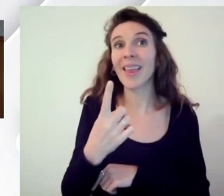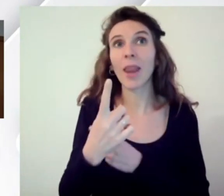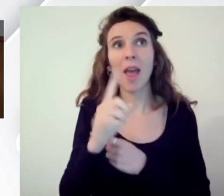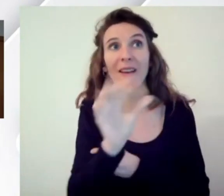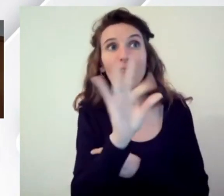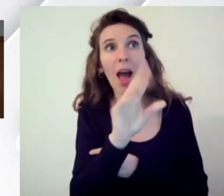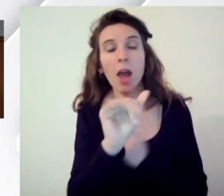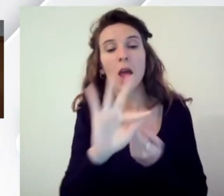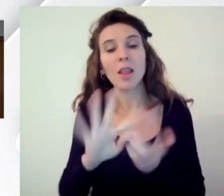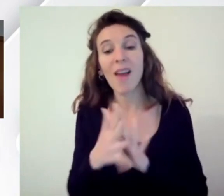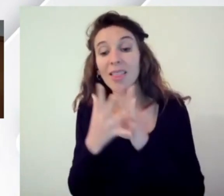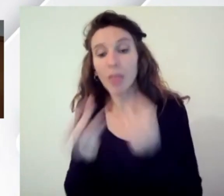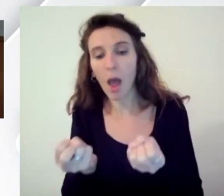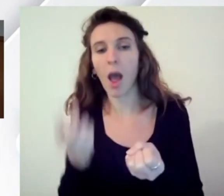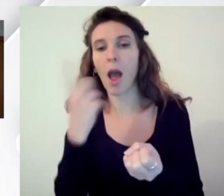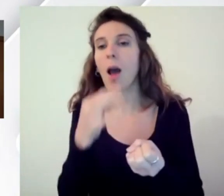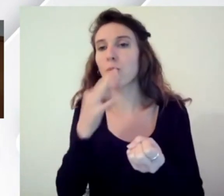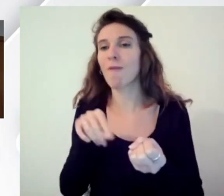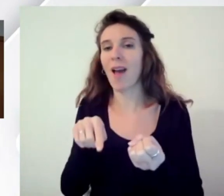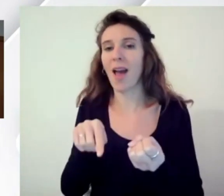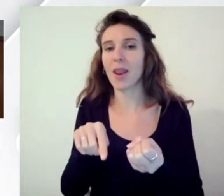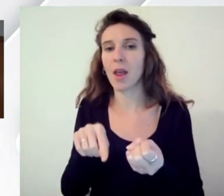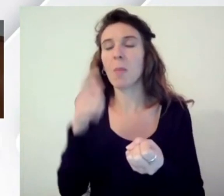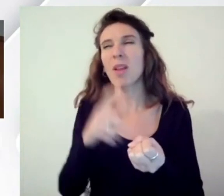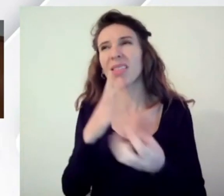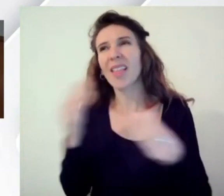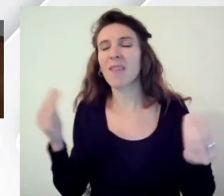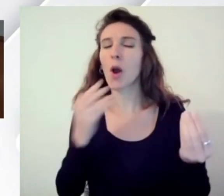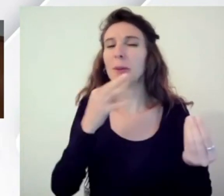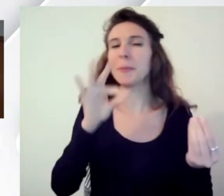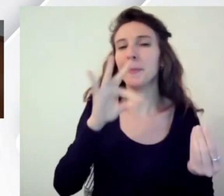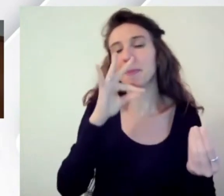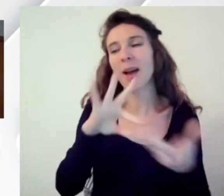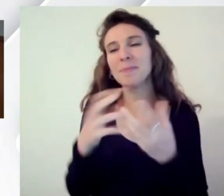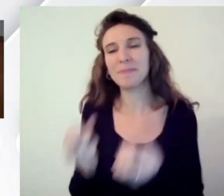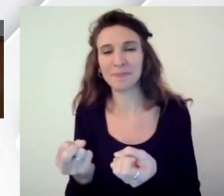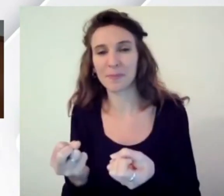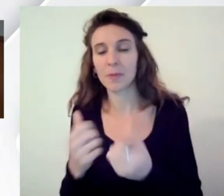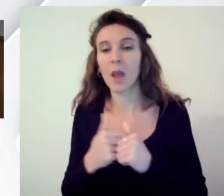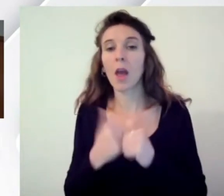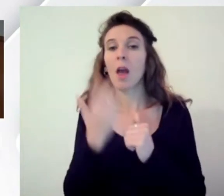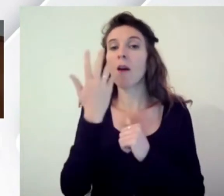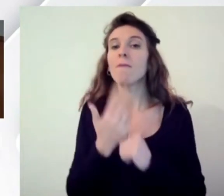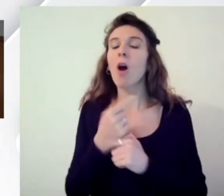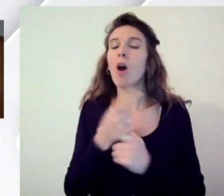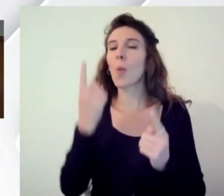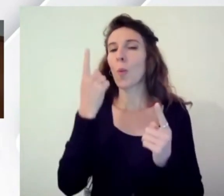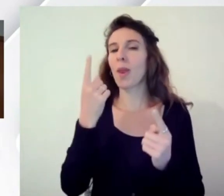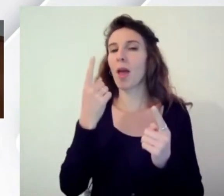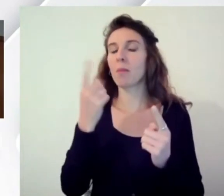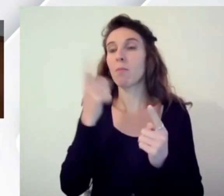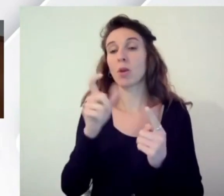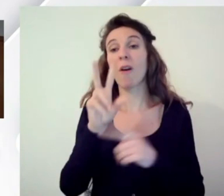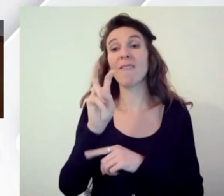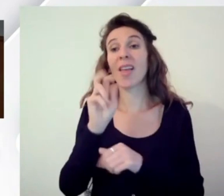esperti e siccome vorrei iniziare lanciando la palla avanti più che incensarci perché vent'anni fa